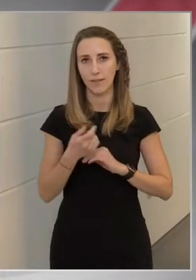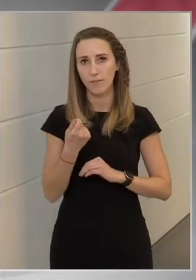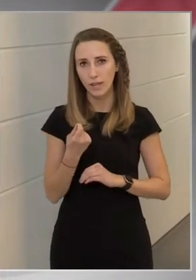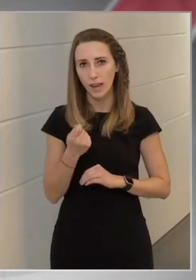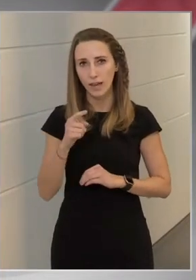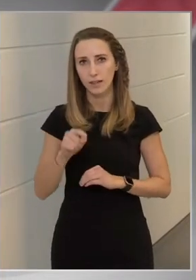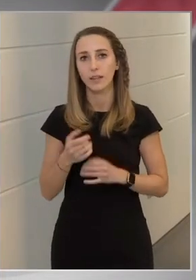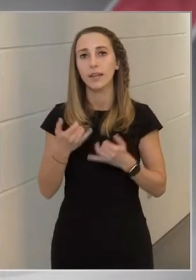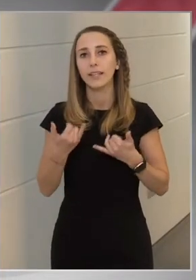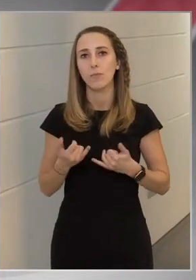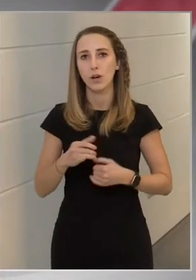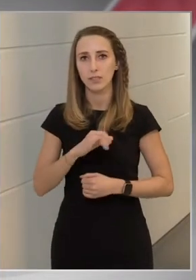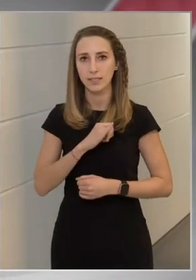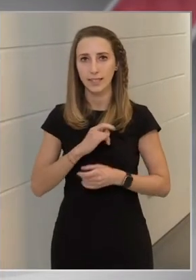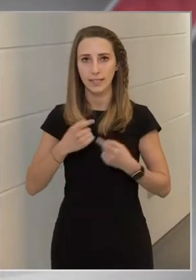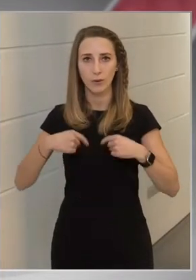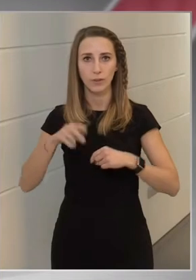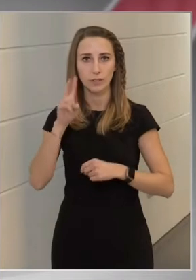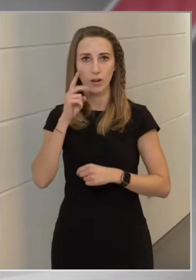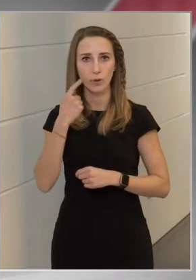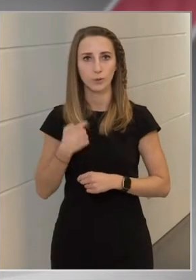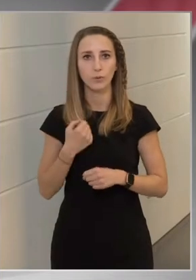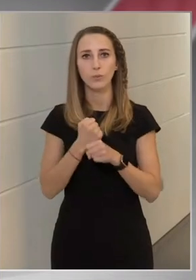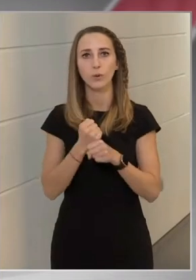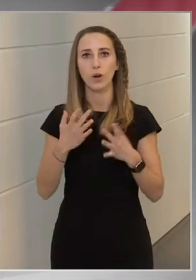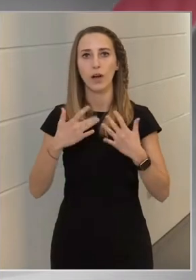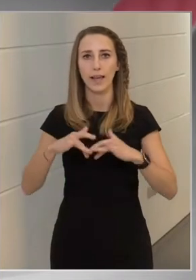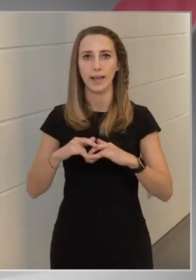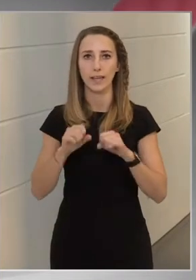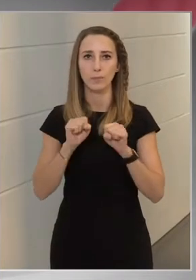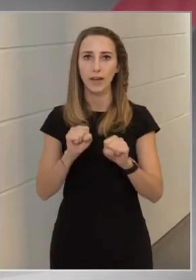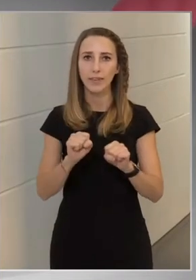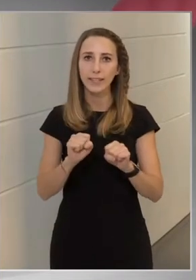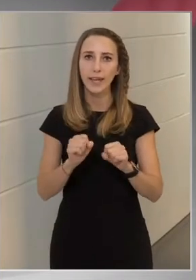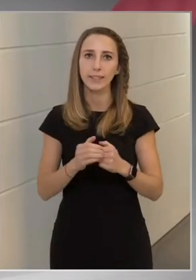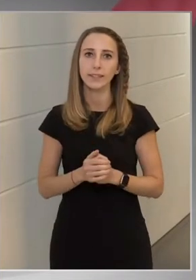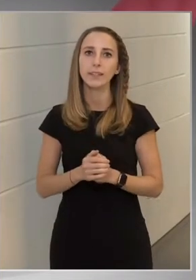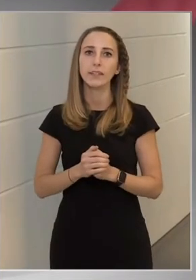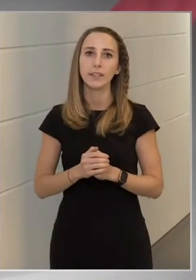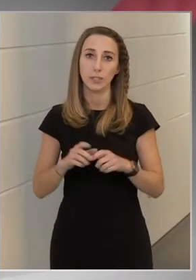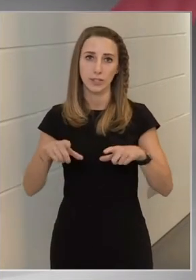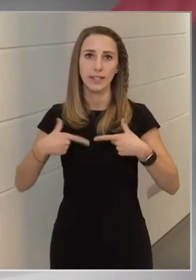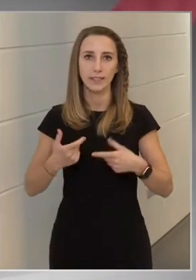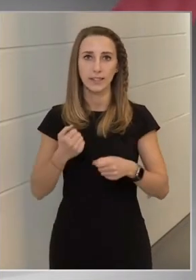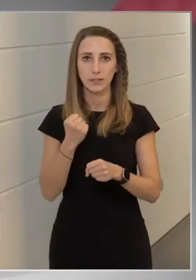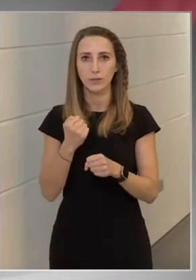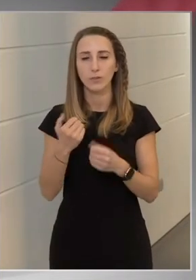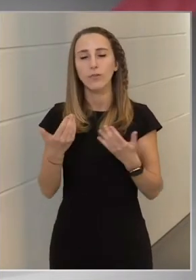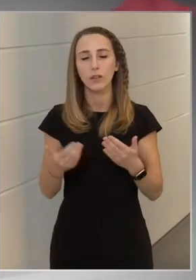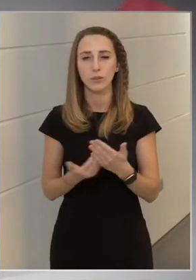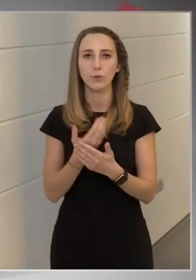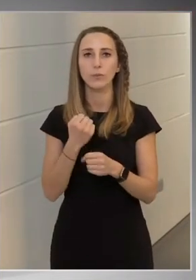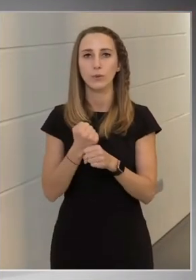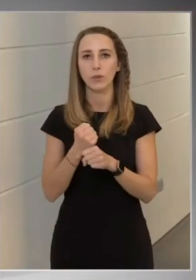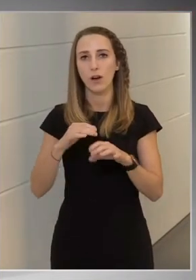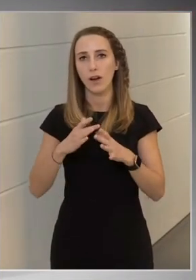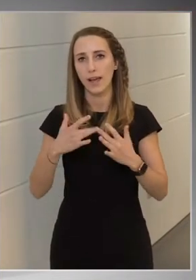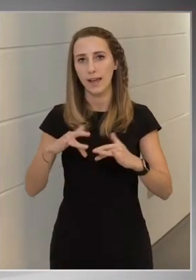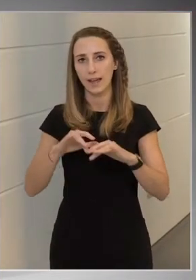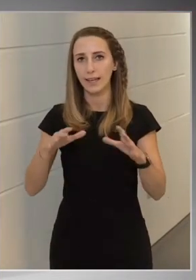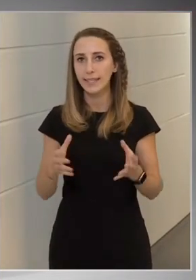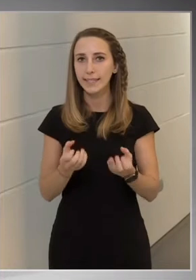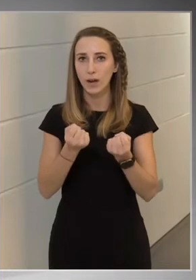de ma az az érdekünk, és akkor tudunk munkahelyeket megvédeni, és létező munkahelyeket, vagy új munkahelyeket pedig rétrehozni,